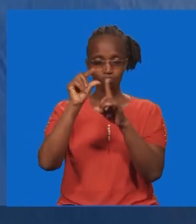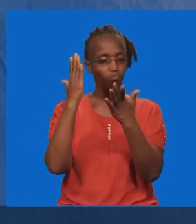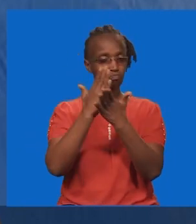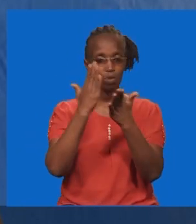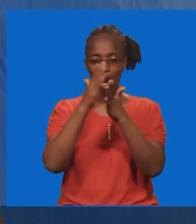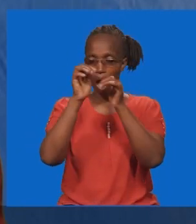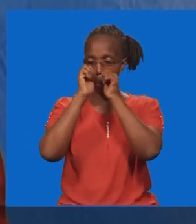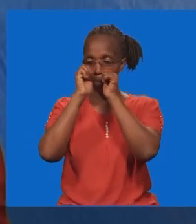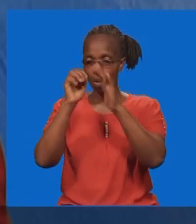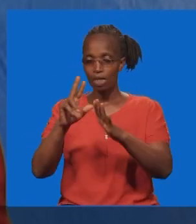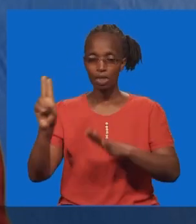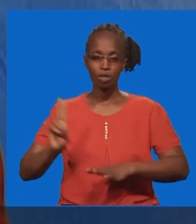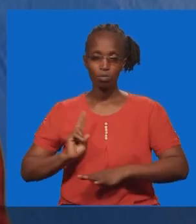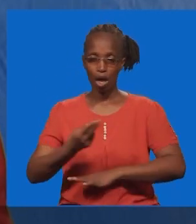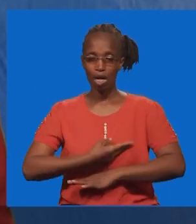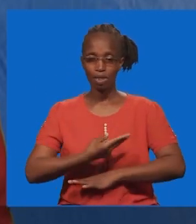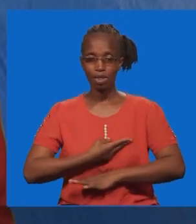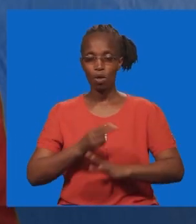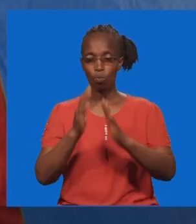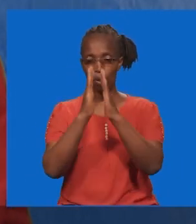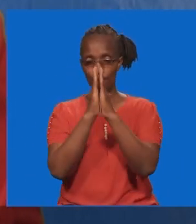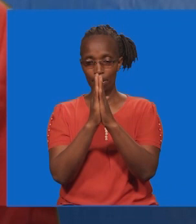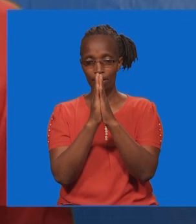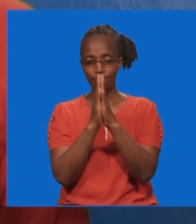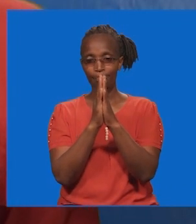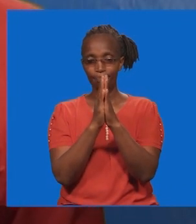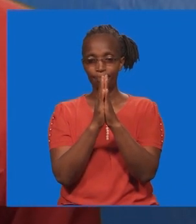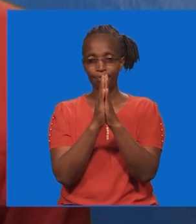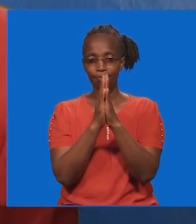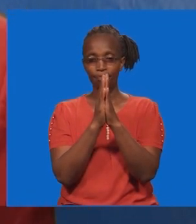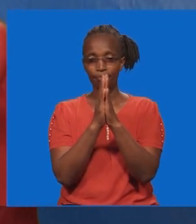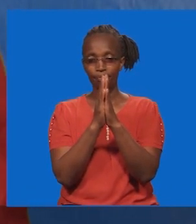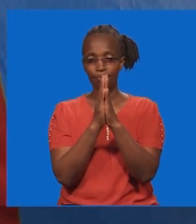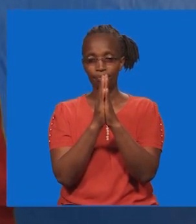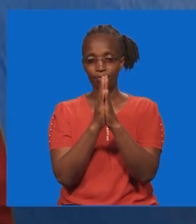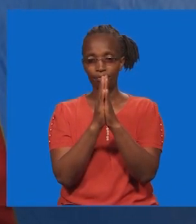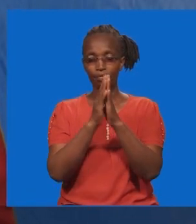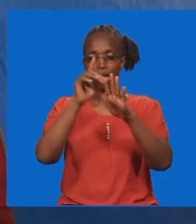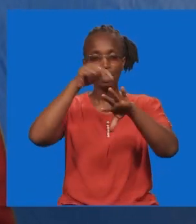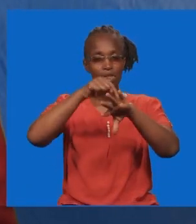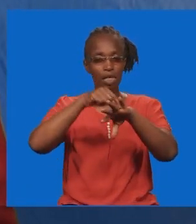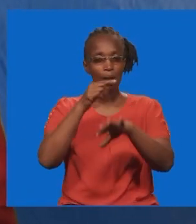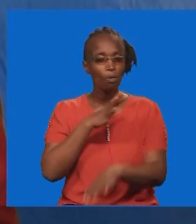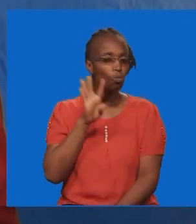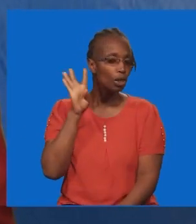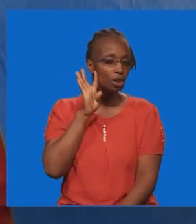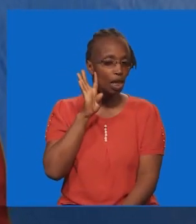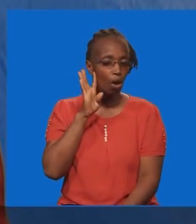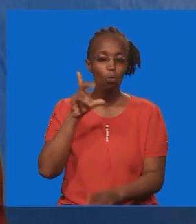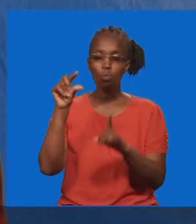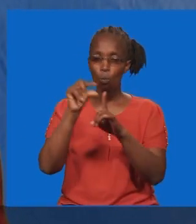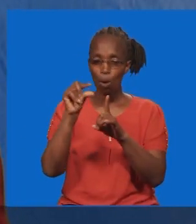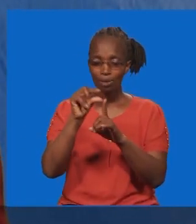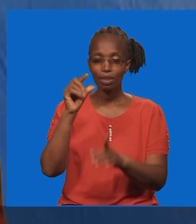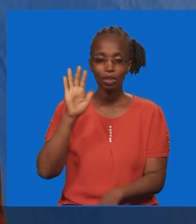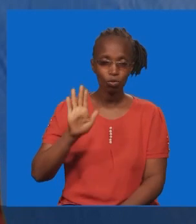ni baraka kwetu na inajua ya kwamba, ita ina kutuinua. Inahomba mungu shemi lele, napo usikia nenolako, na ata